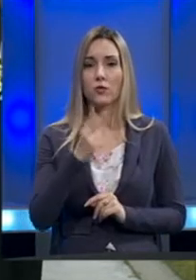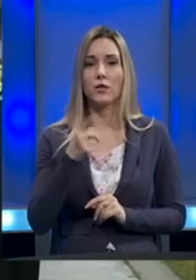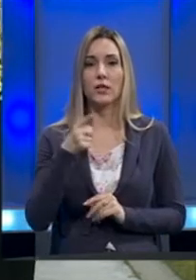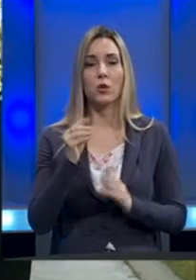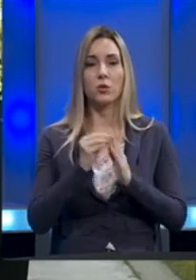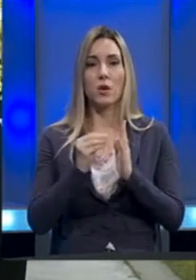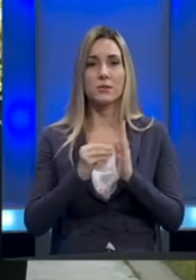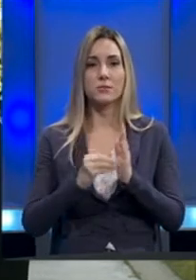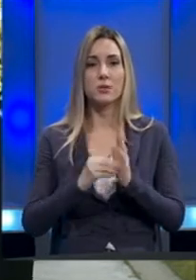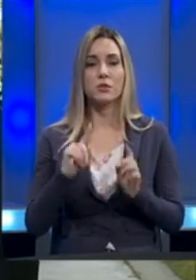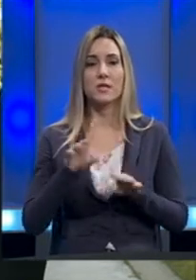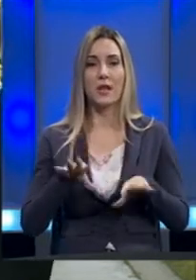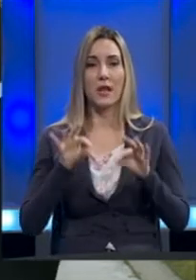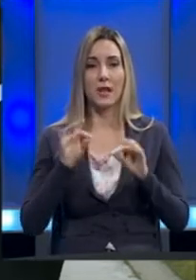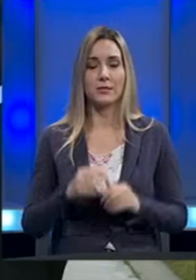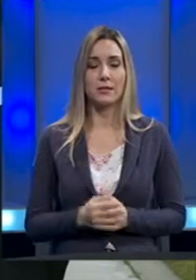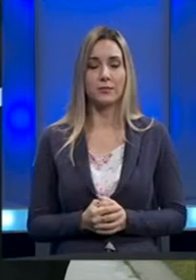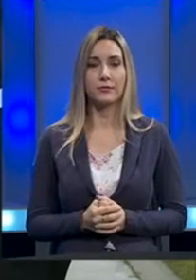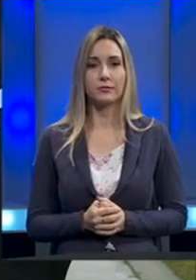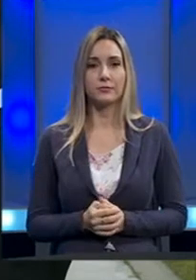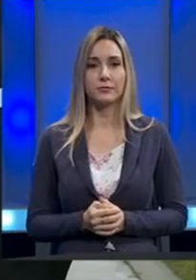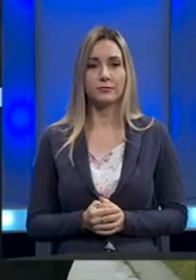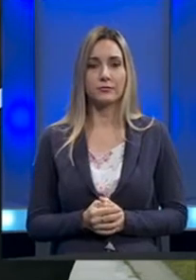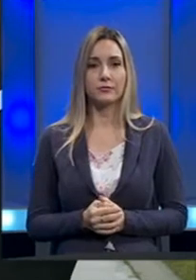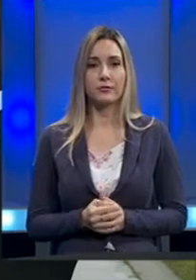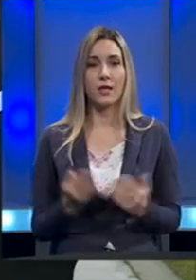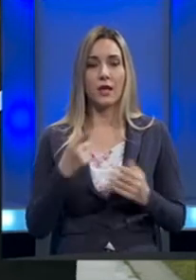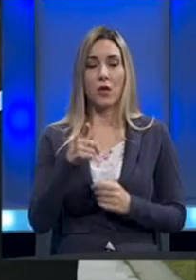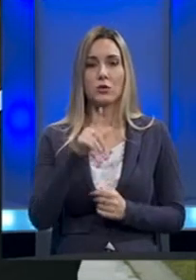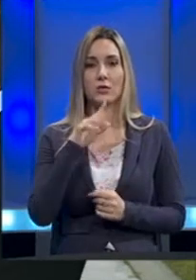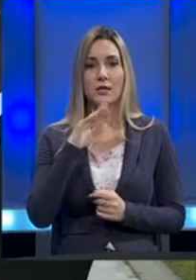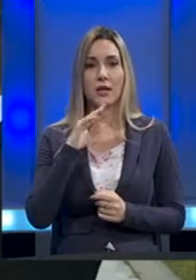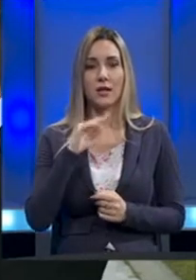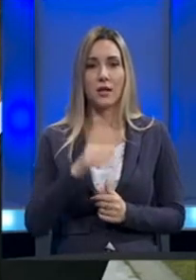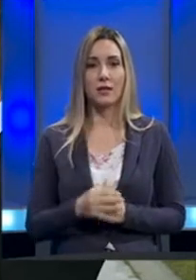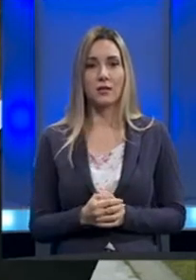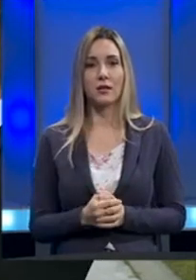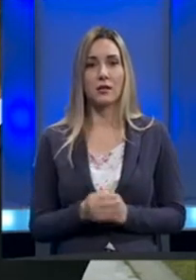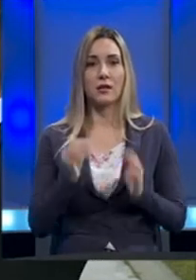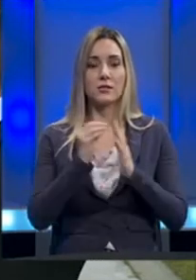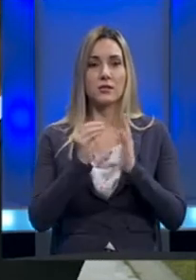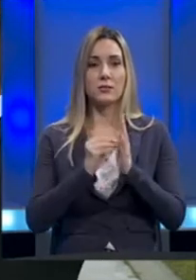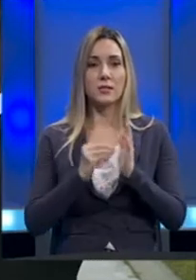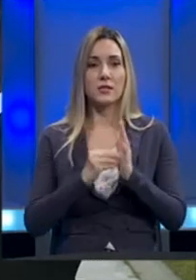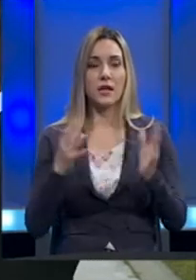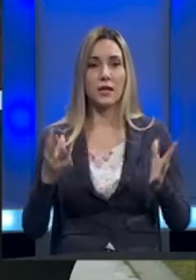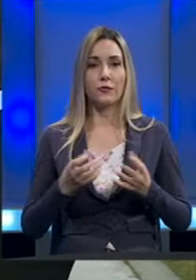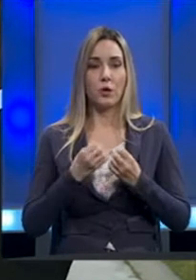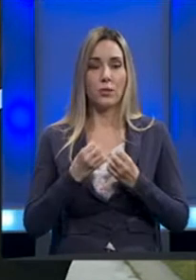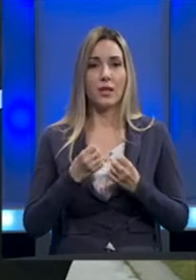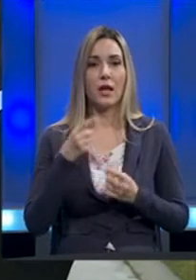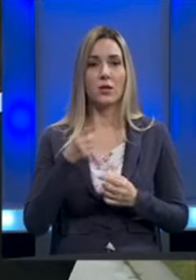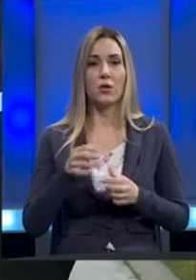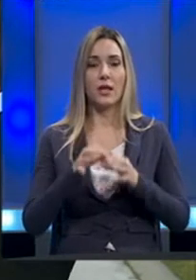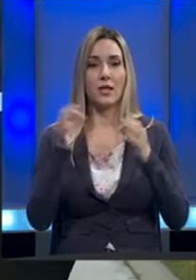u tom spisku se ne nalaze? Pa evo, kao što ste rekli, znači spisak je formiran i